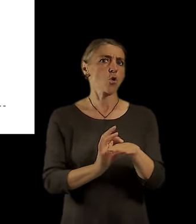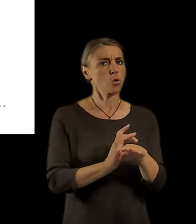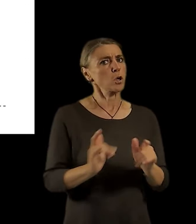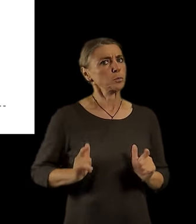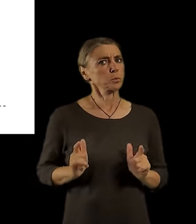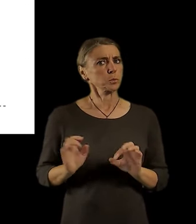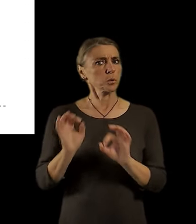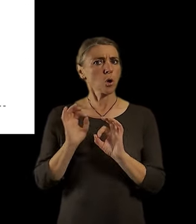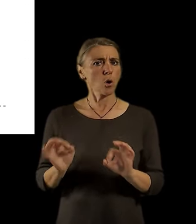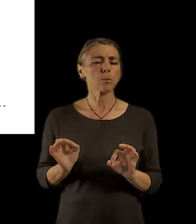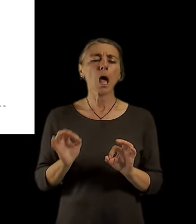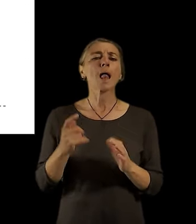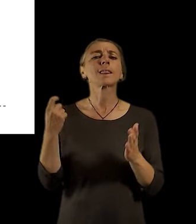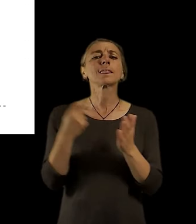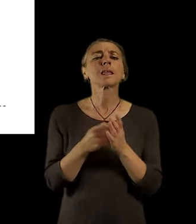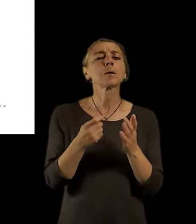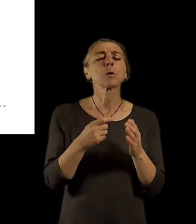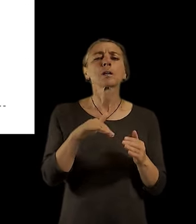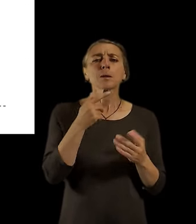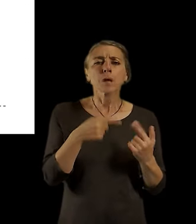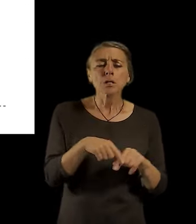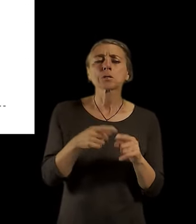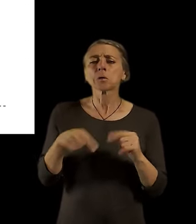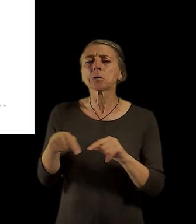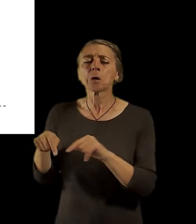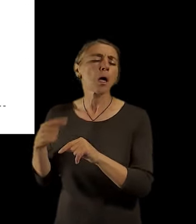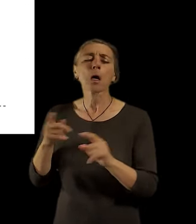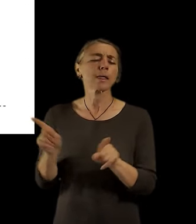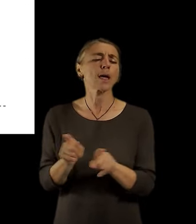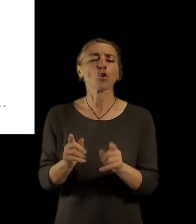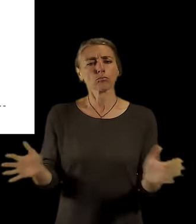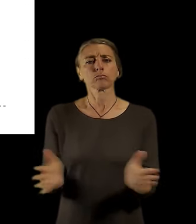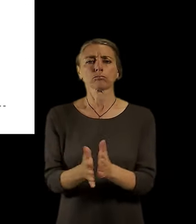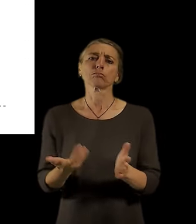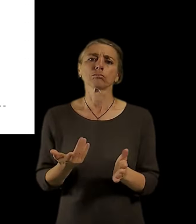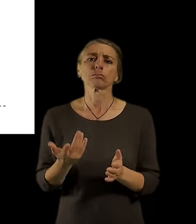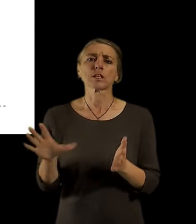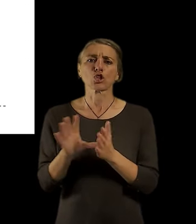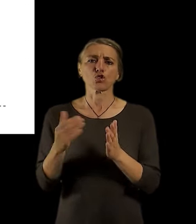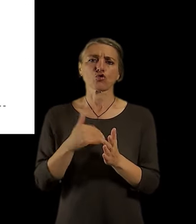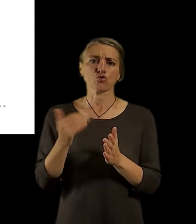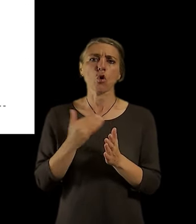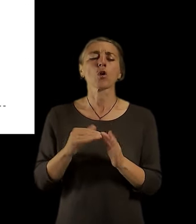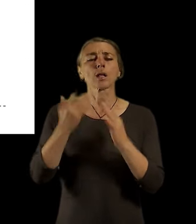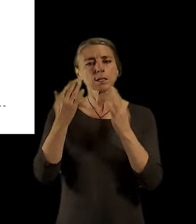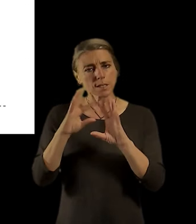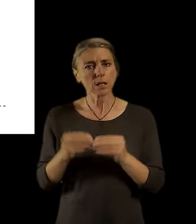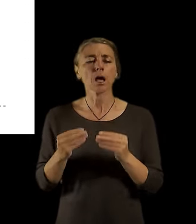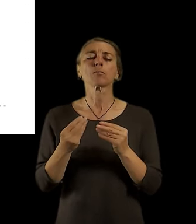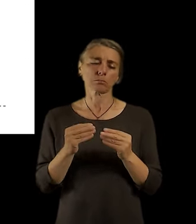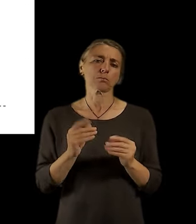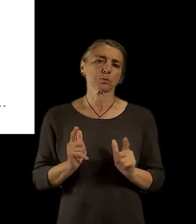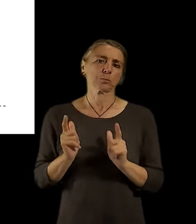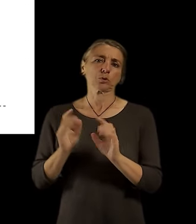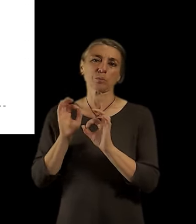když nerozlišujeme žádné typy, to znamená gymnázia nebo učňovské školy a tak, s tím, že to ale tak